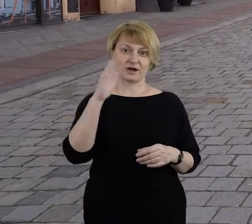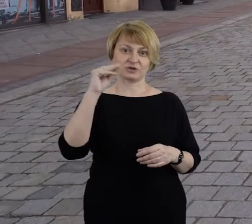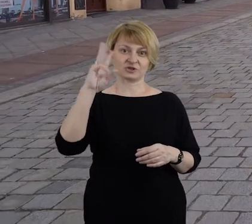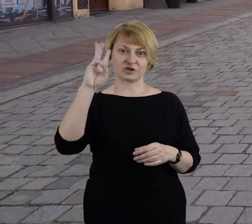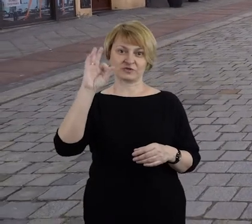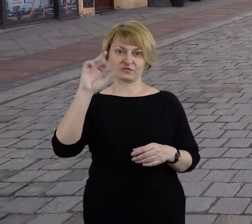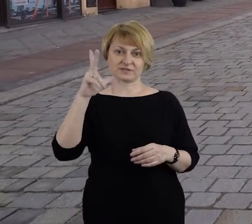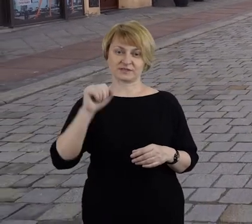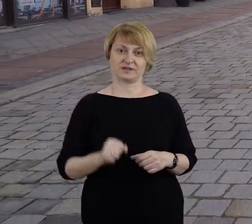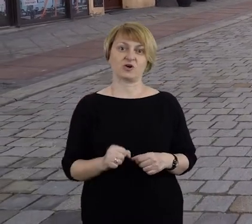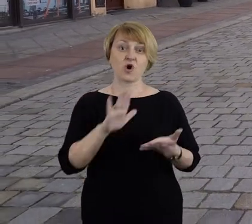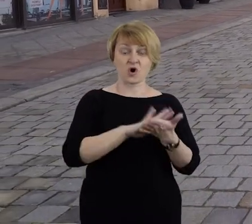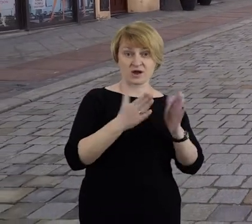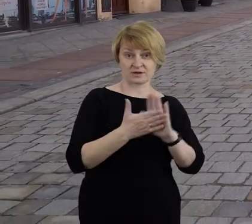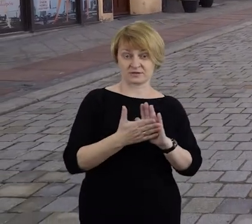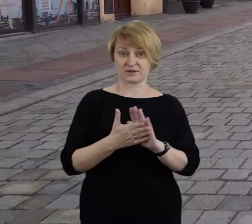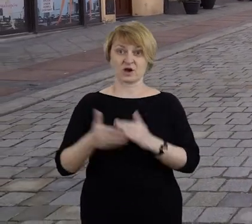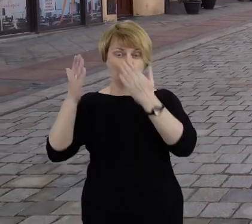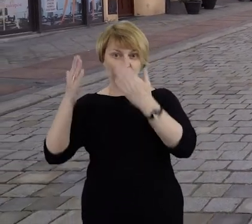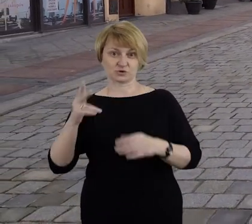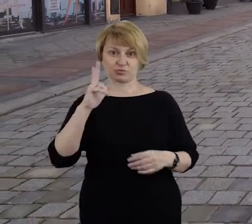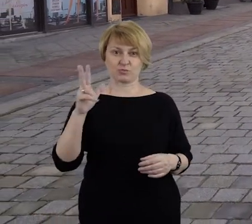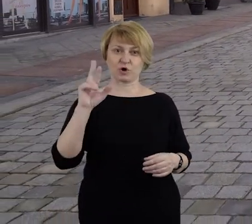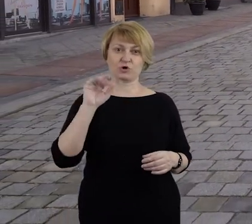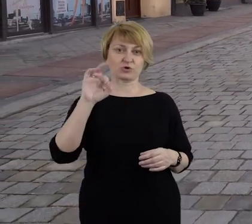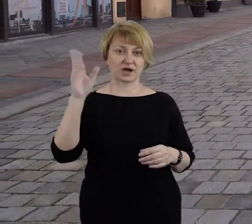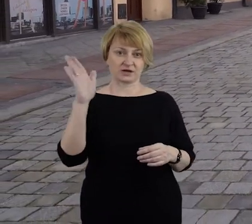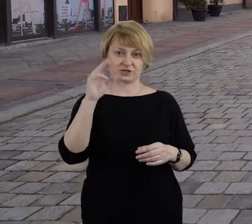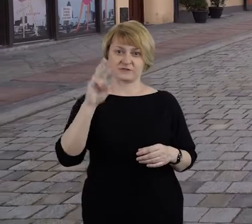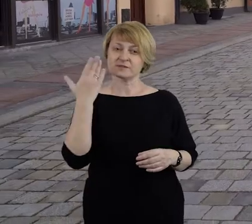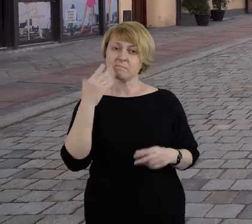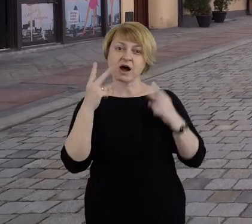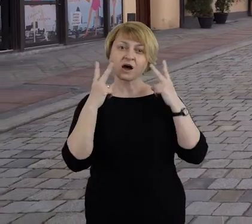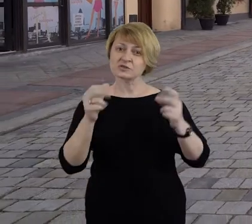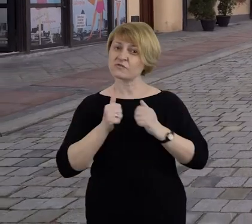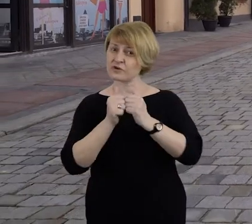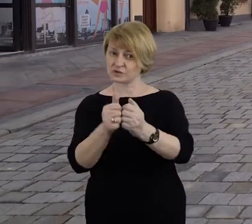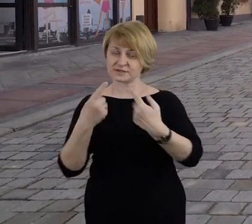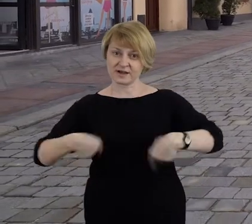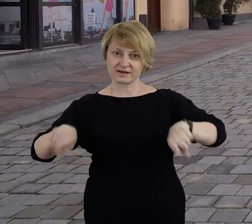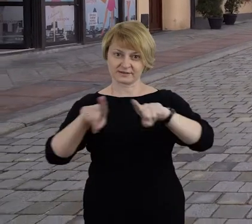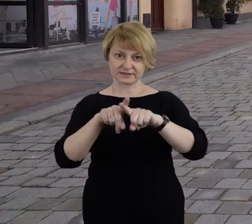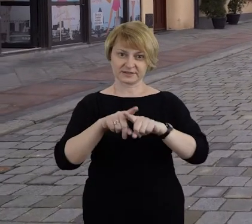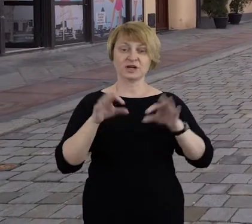Rynek, ale przede wszystkim właśnie i Koraszewski odegrał też niezwykle ważną istotną rolę. Ależ oczywiście. Przy ulicy dzisiejszej